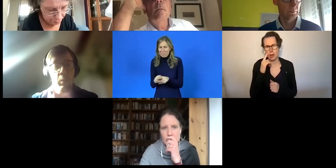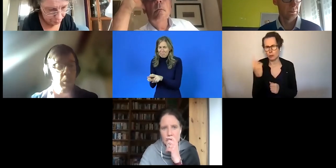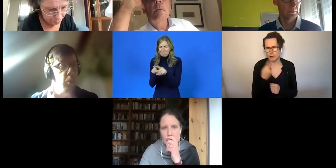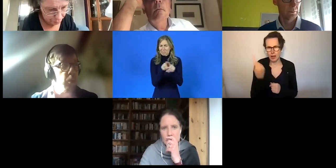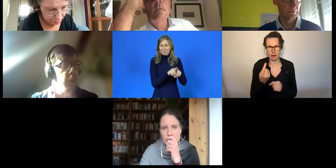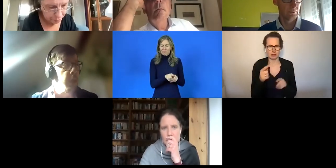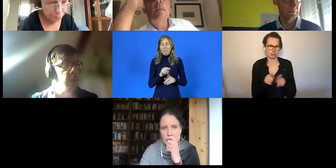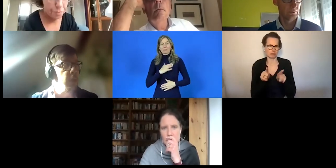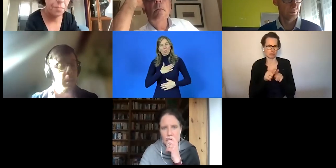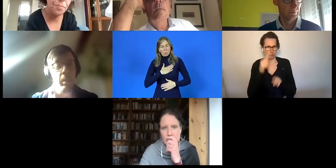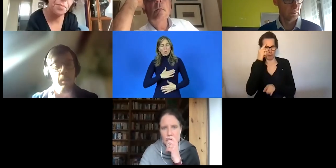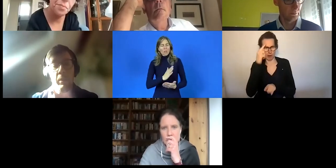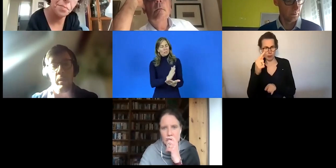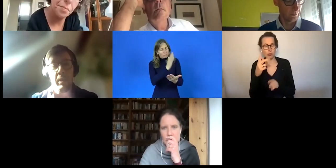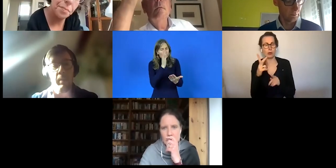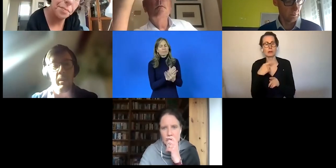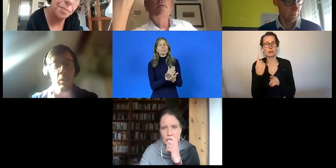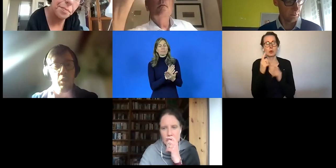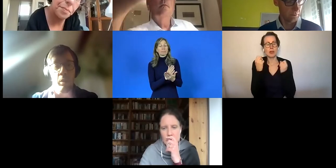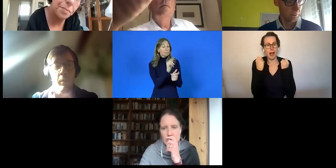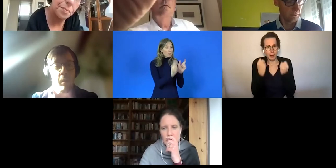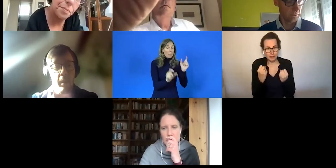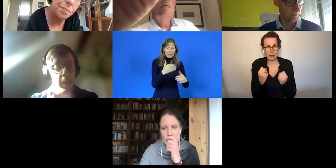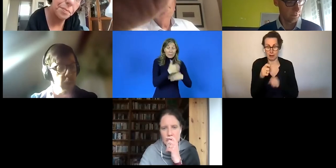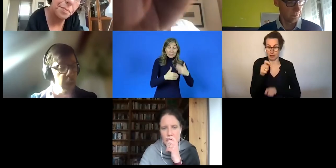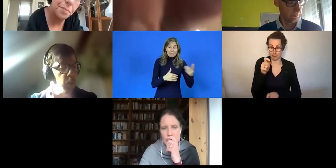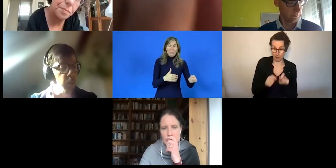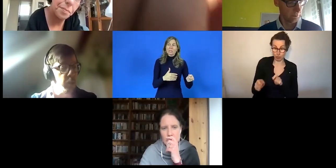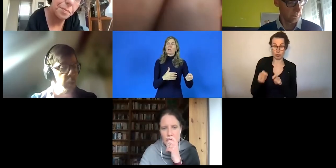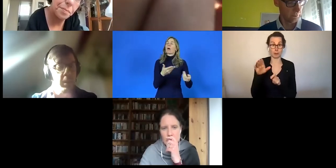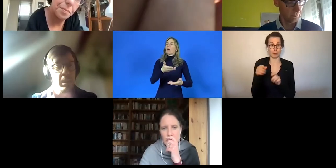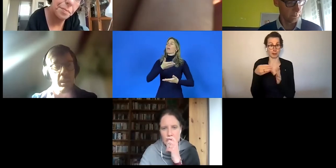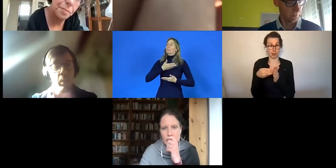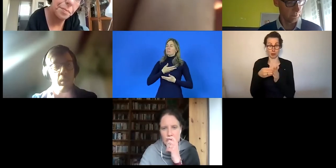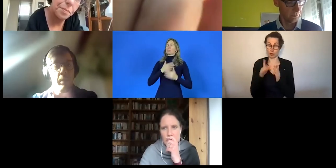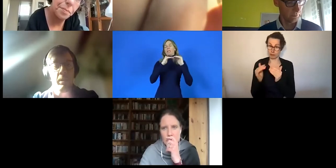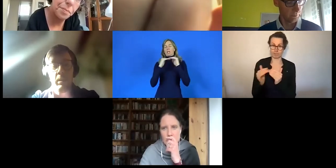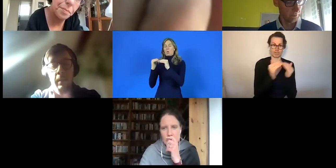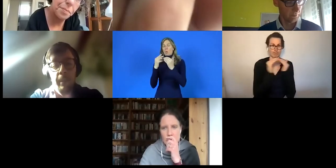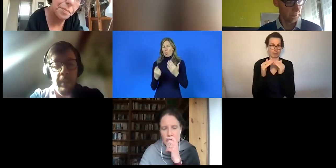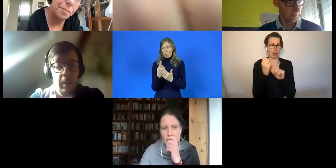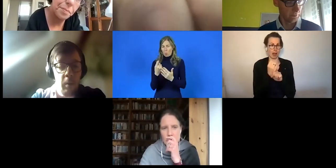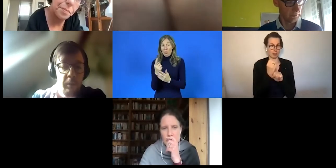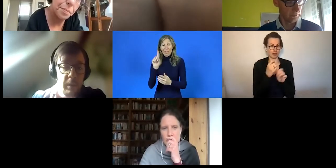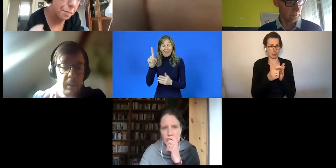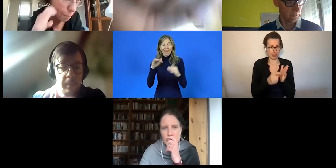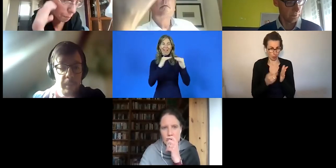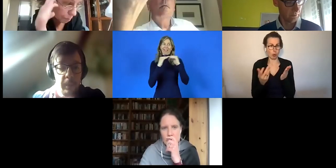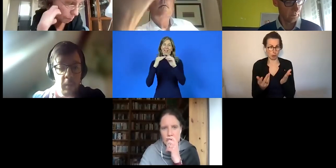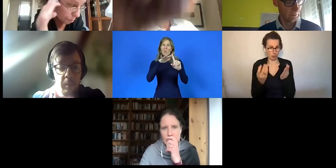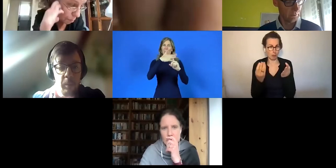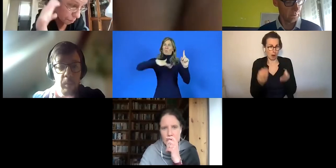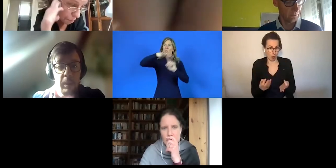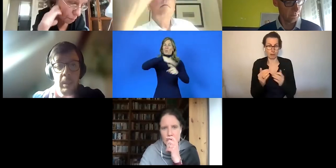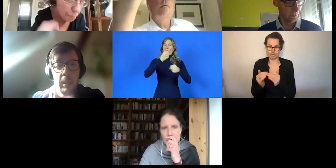die höchstmöglichen Normen erfüllt werden. Denn Menschen mit Behinderungen müssen eine Chancengleichheit